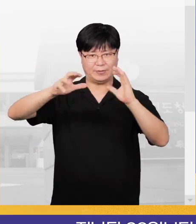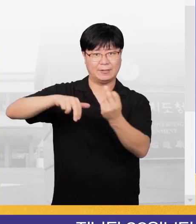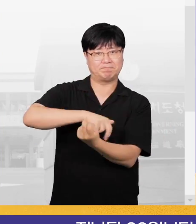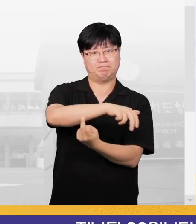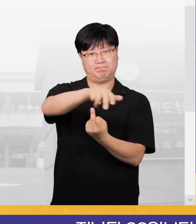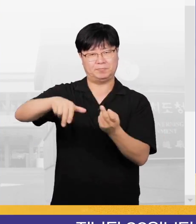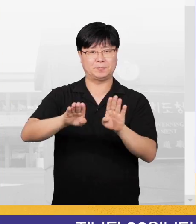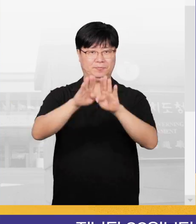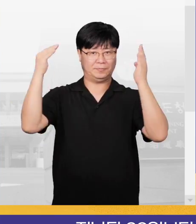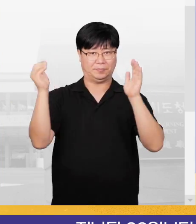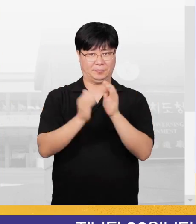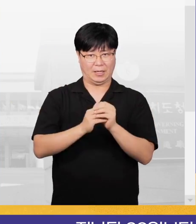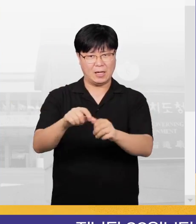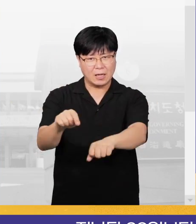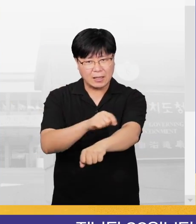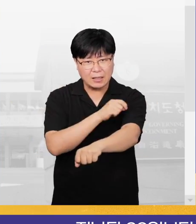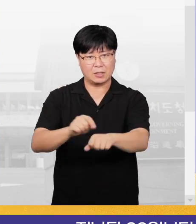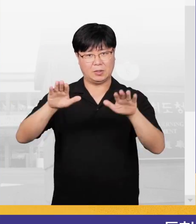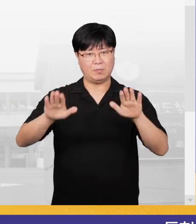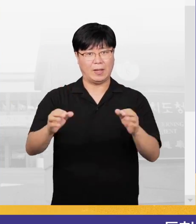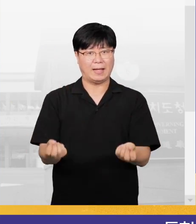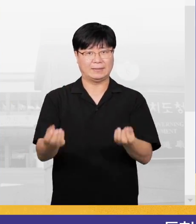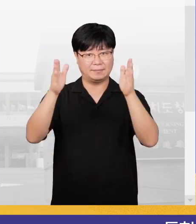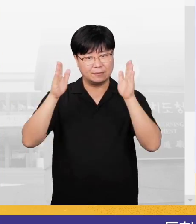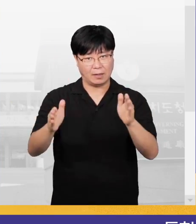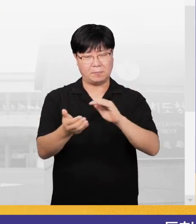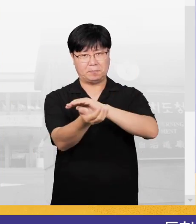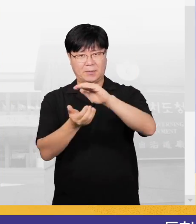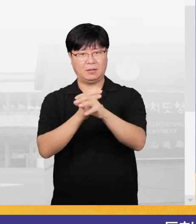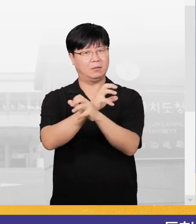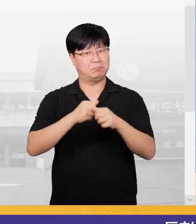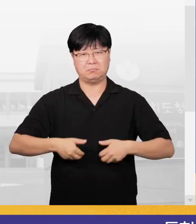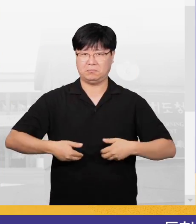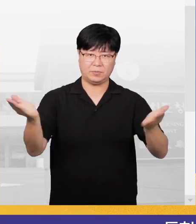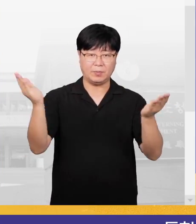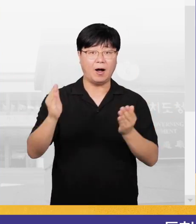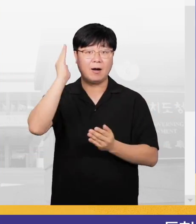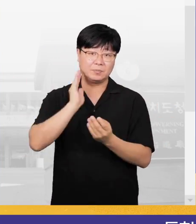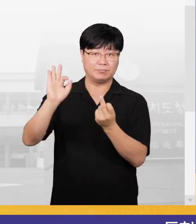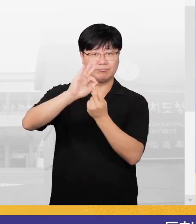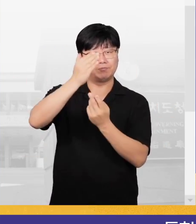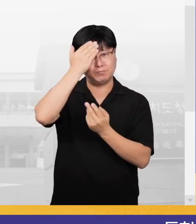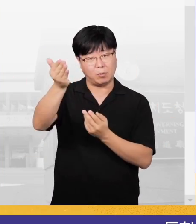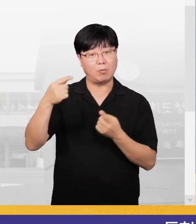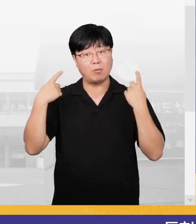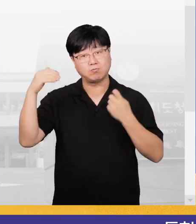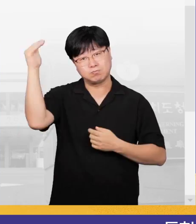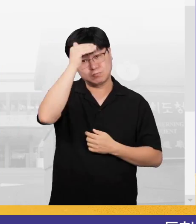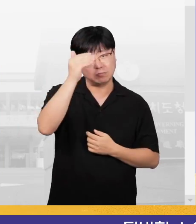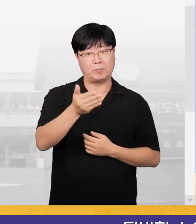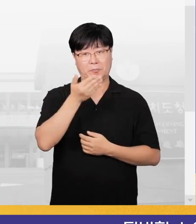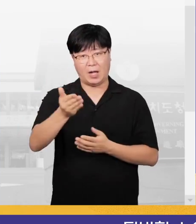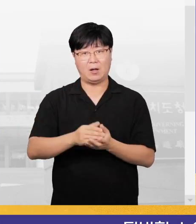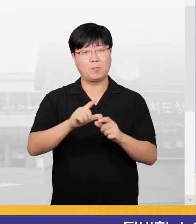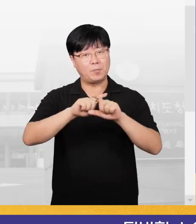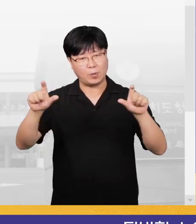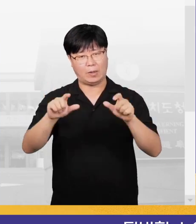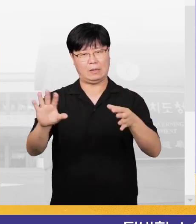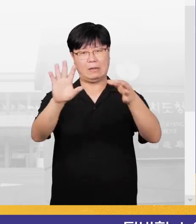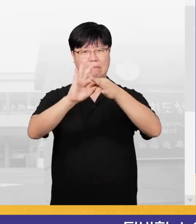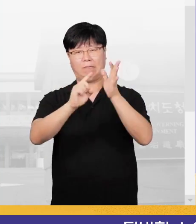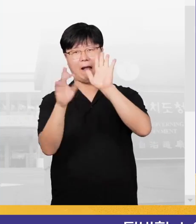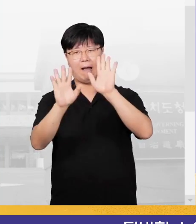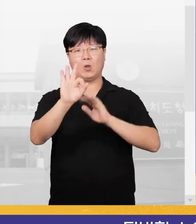검은오름 국제 트레킹이 개최됐는데요. 특히 이번 행사 기간에는 사전 예약 없이 검은오름을 무료로 탐방할 수